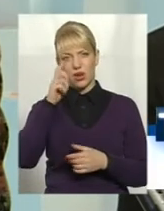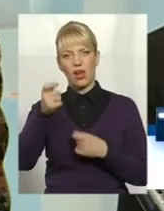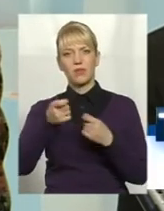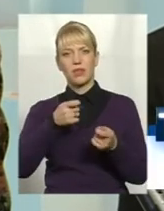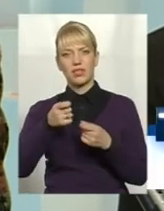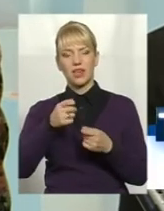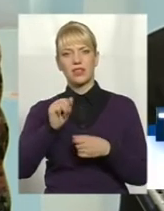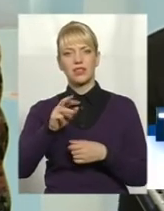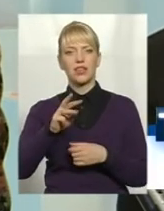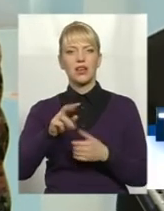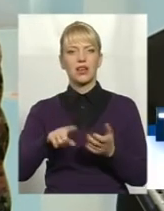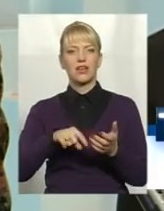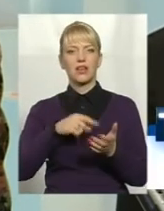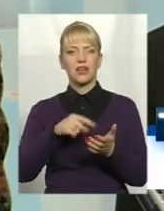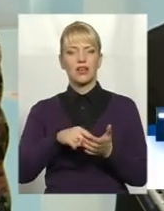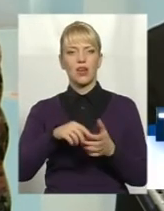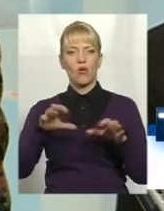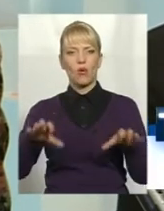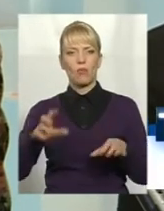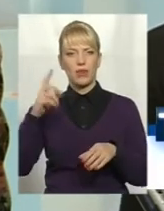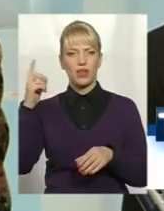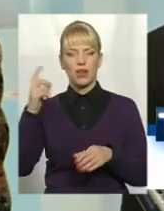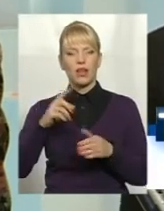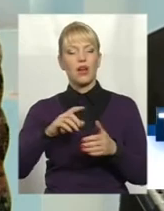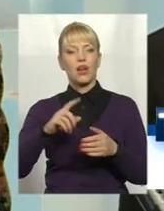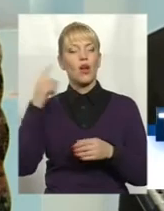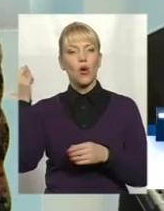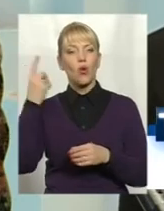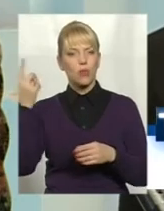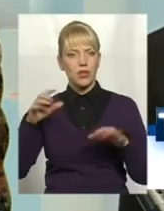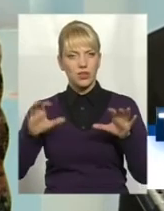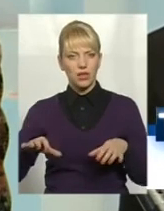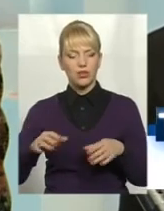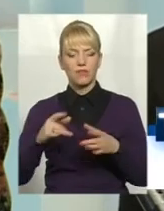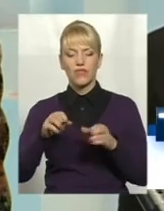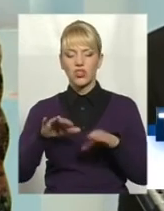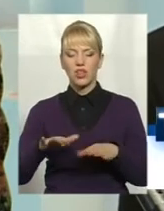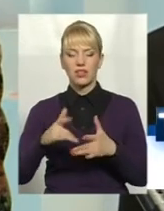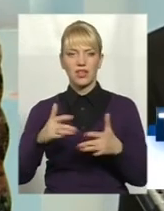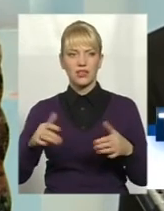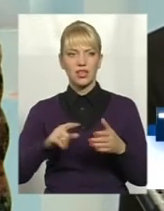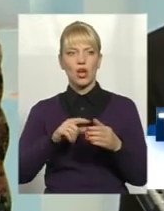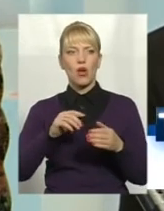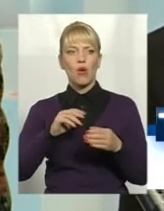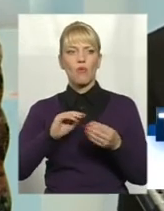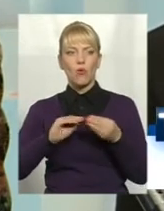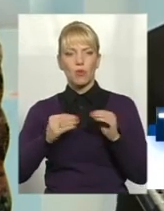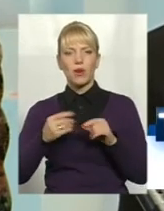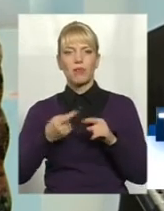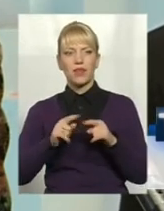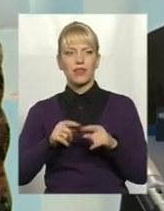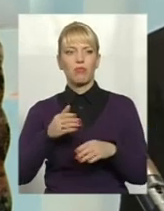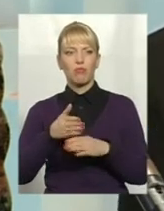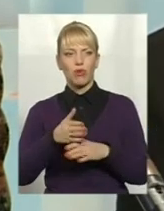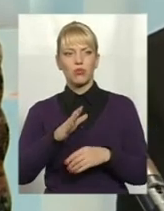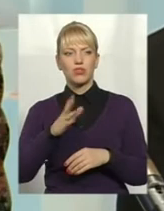губернатору за допомогою в рішенні різних проблем. І можна сказати, що ця допомогою завжди була нам